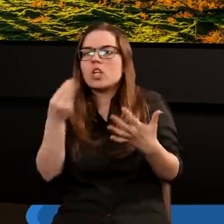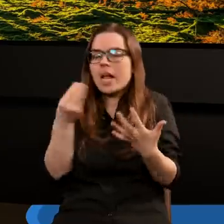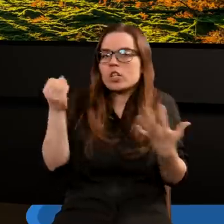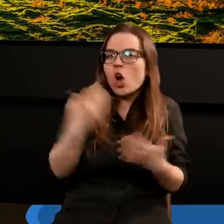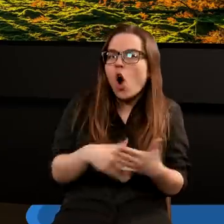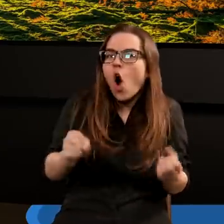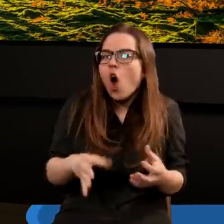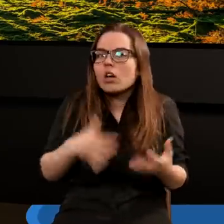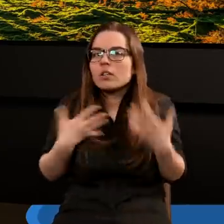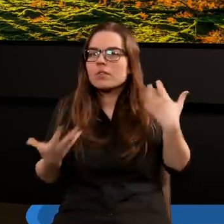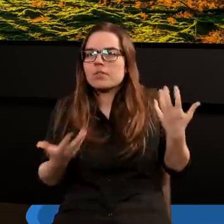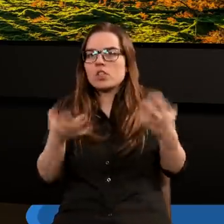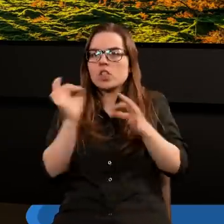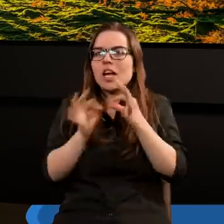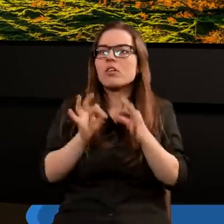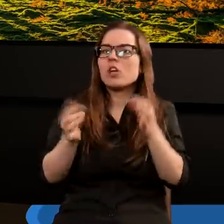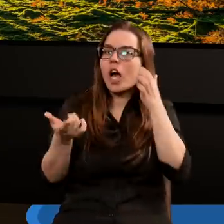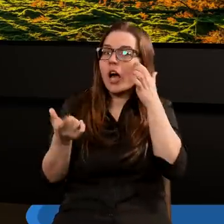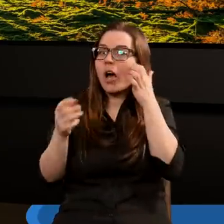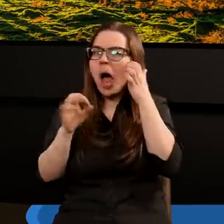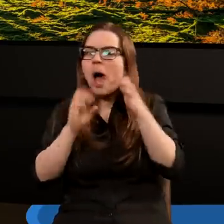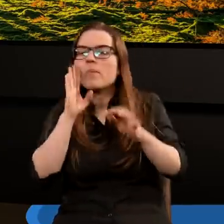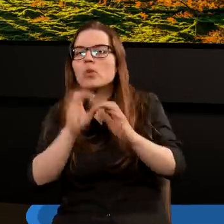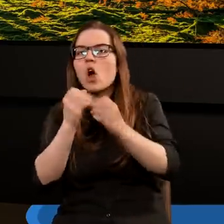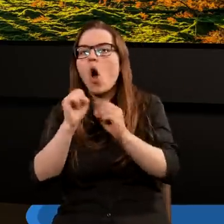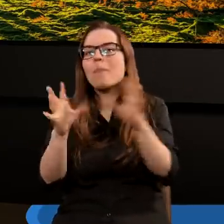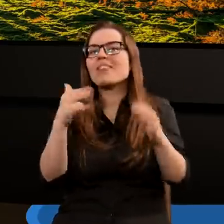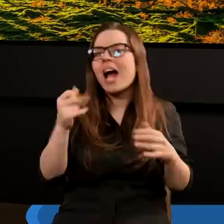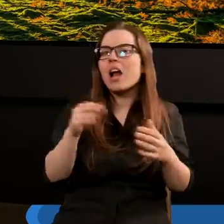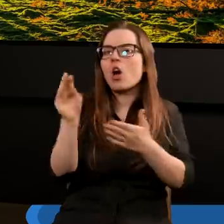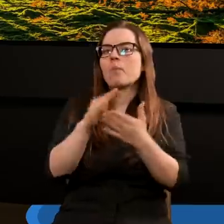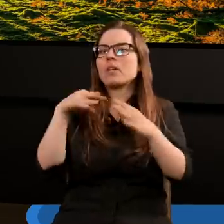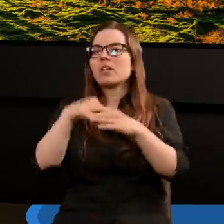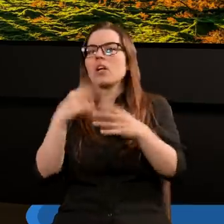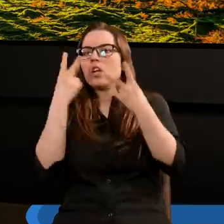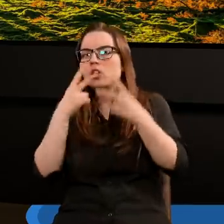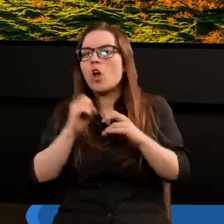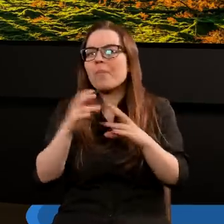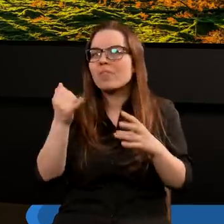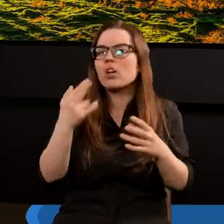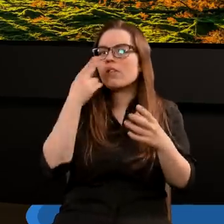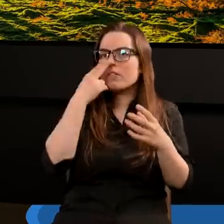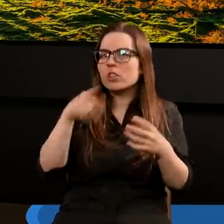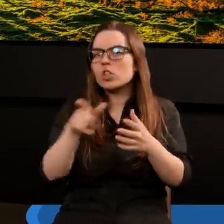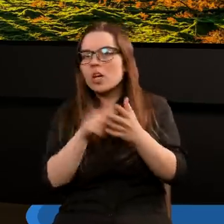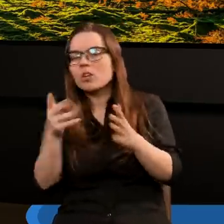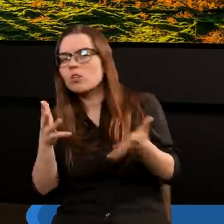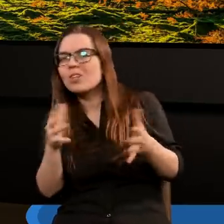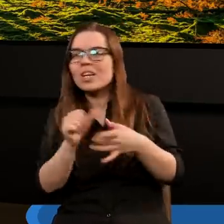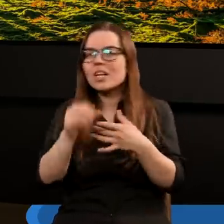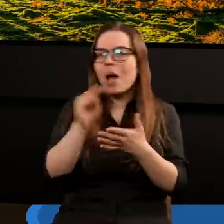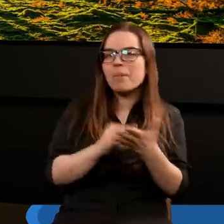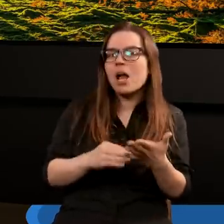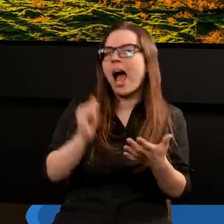gorzej. Szczególnie jak słyszymy, że to w Apokalipsie opisane, a ci, którzy czytali Apokalipsę, to jeszcze wiedzą, co tam jest mniej więcej